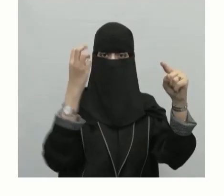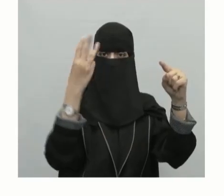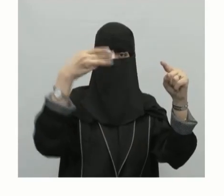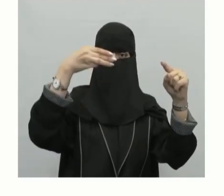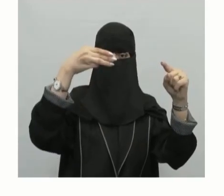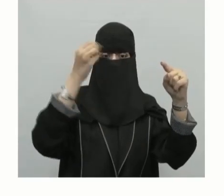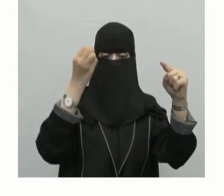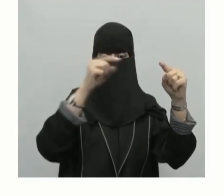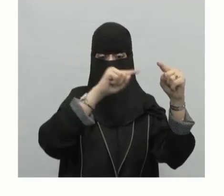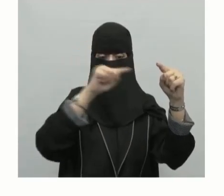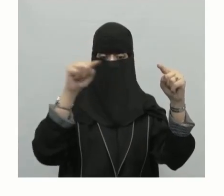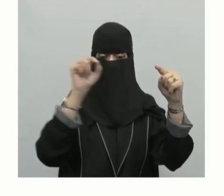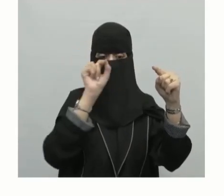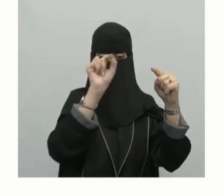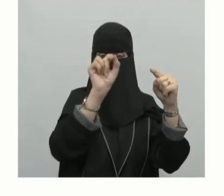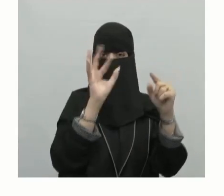إلى الأعلى